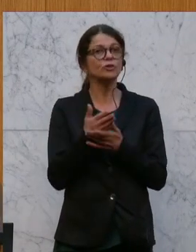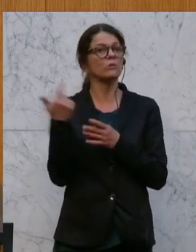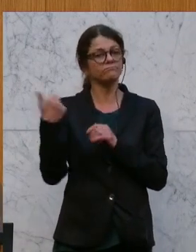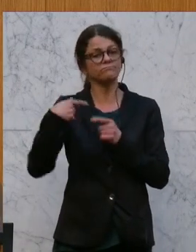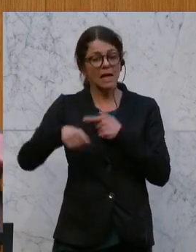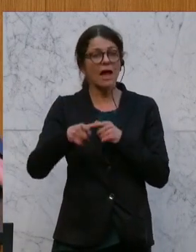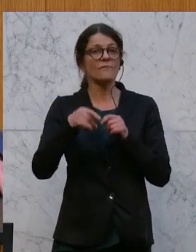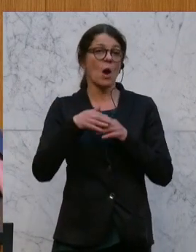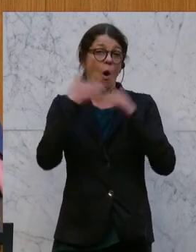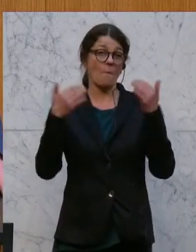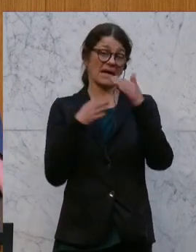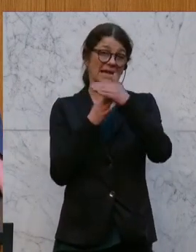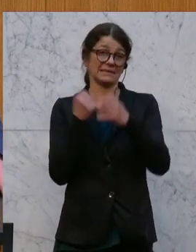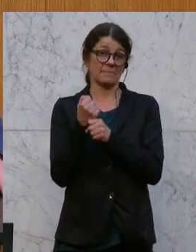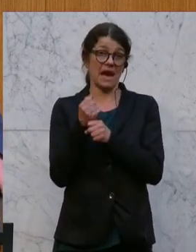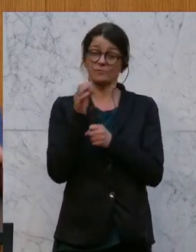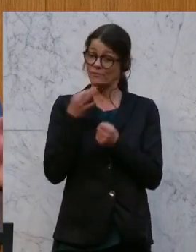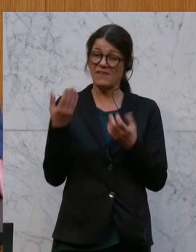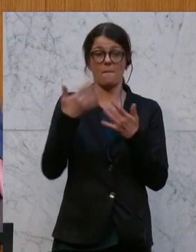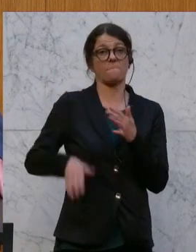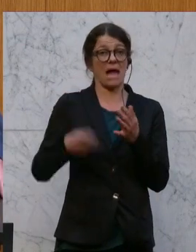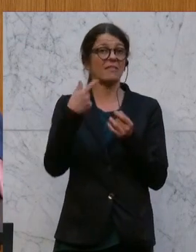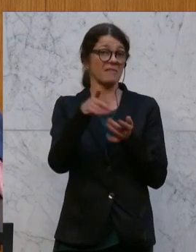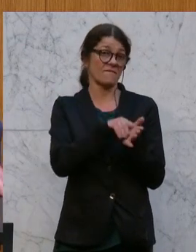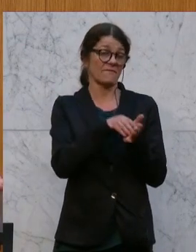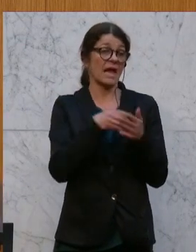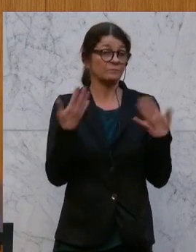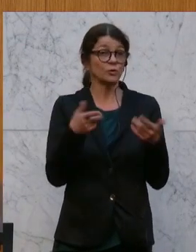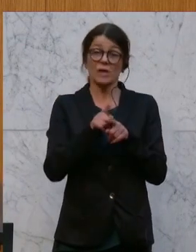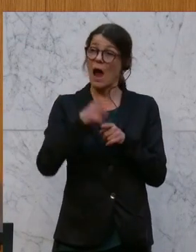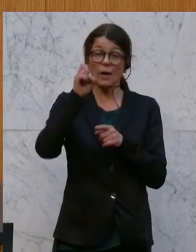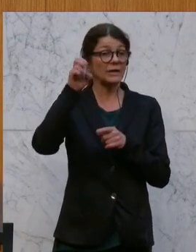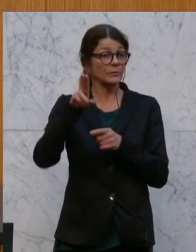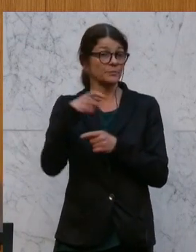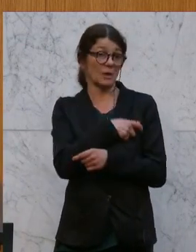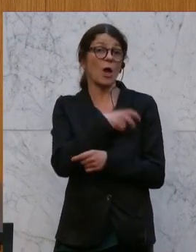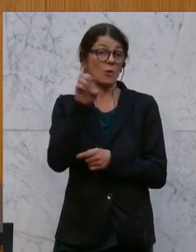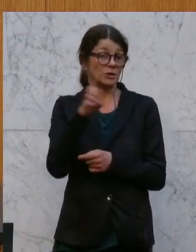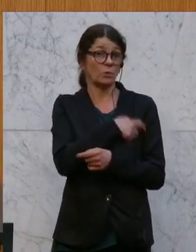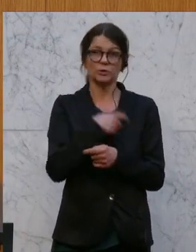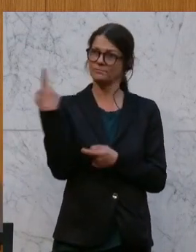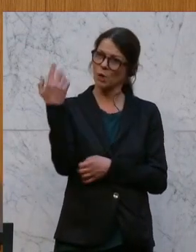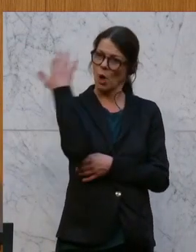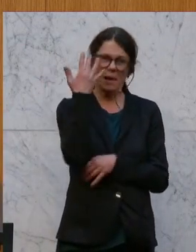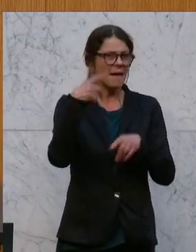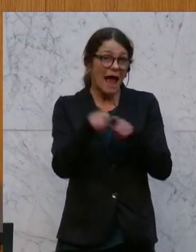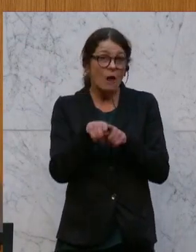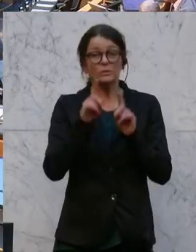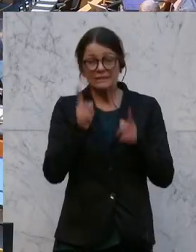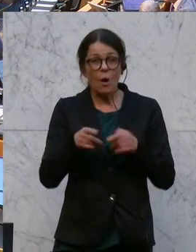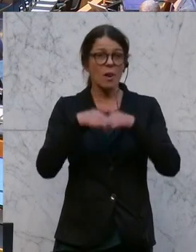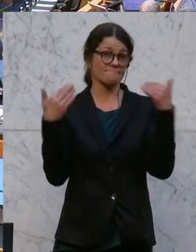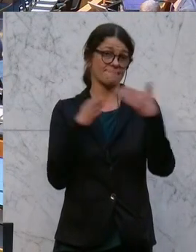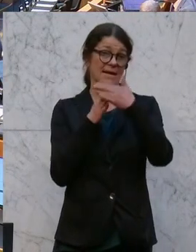für die Verwendung von Bargeld eingeführt. Und auch die Europäische Kommission denkt über Obergrenzen nach